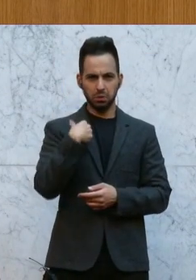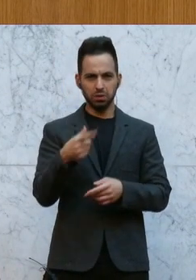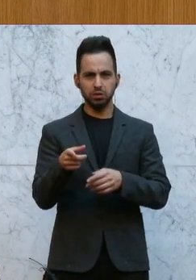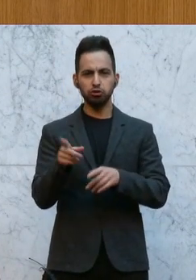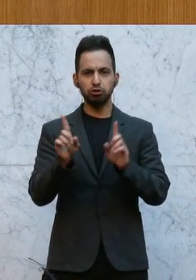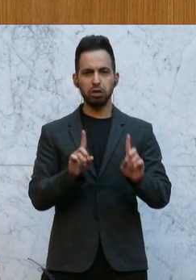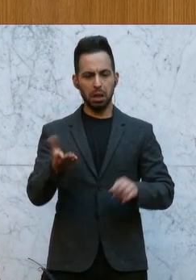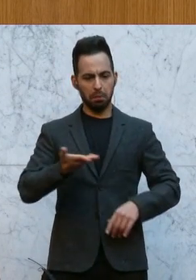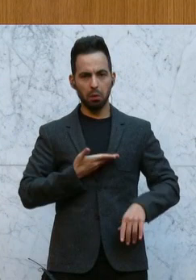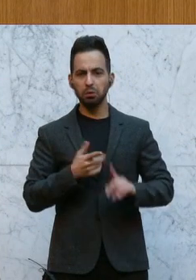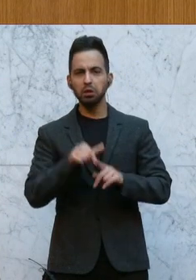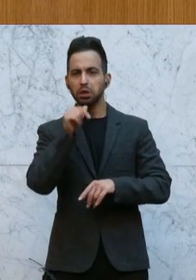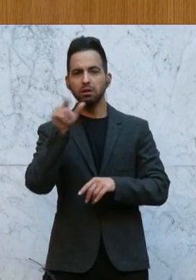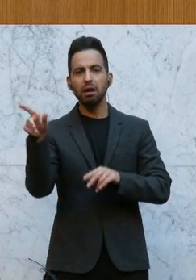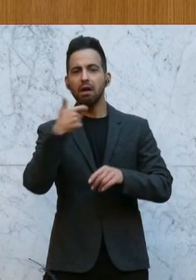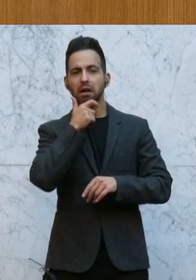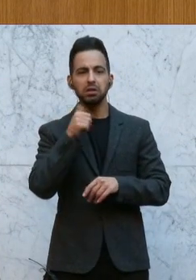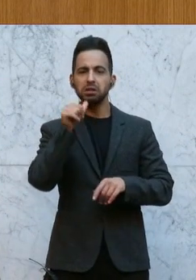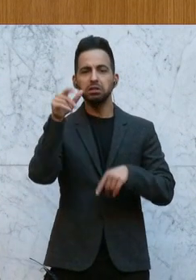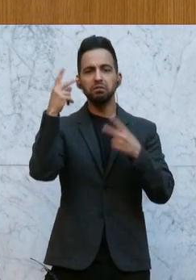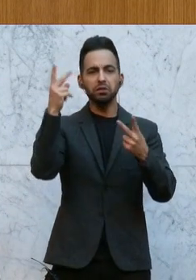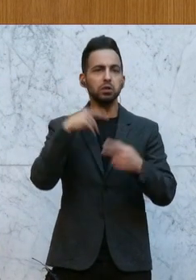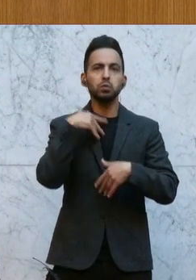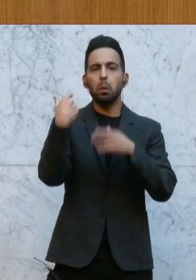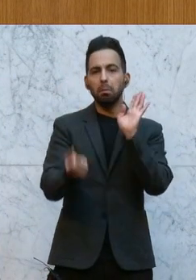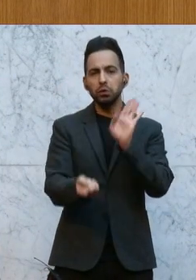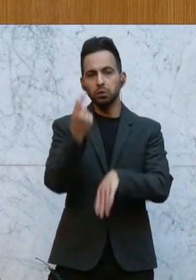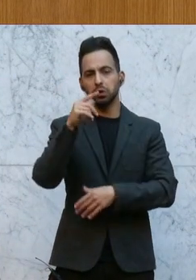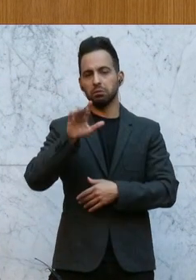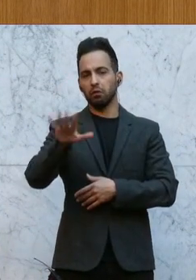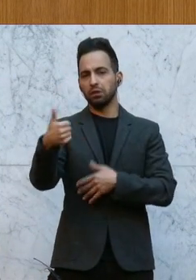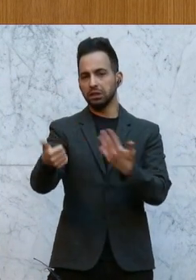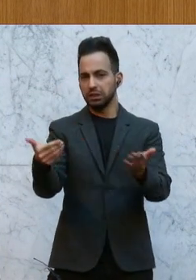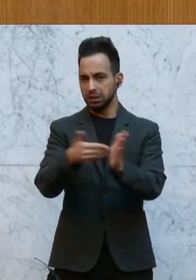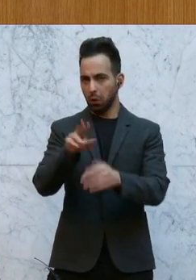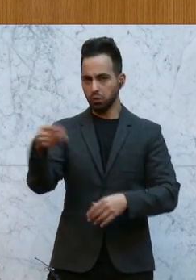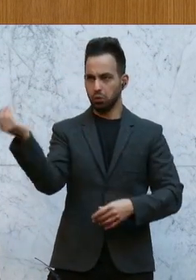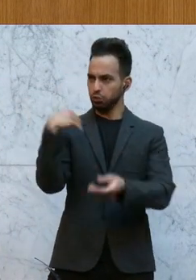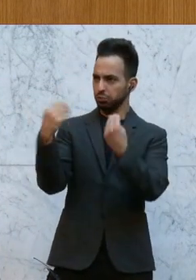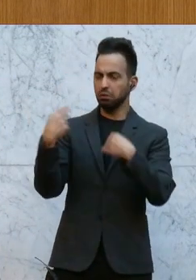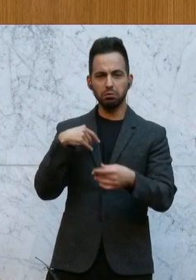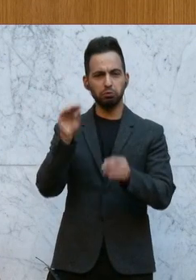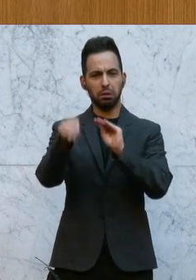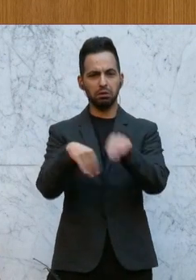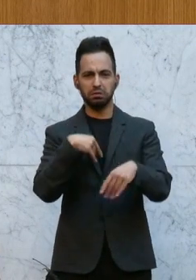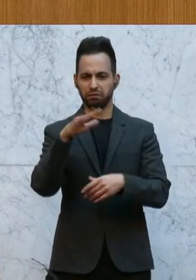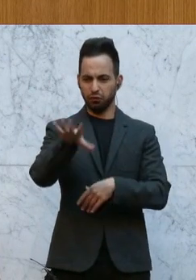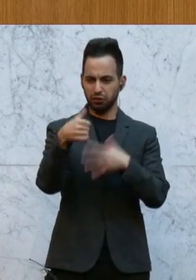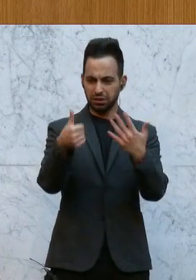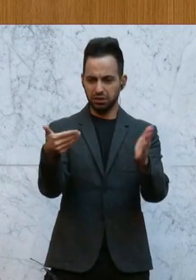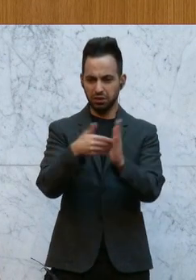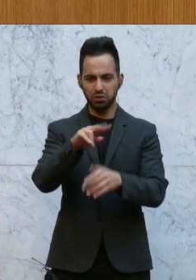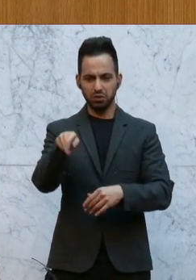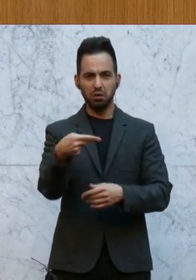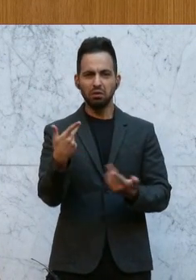also, it is no big deal, hat er gesagt, diese 65.000 Euro, die kümmern ihn ja gar nicht, warum wir da jetzt Fragen dazu stellen. Was soll denn mit 65.000